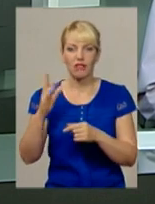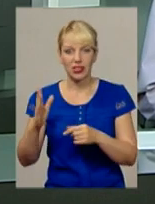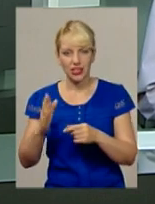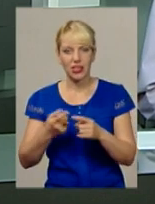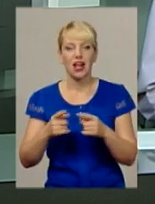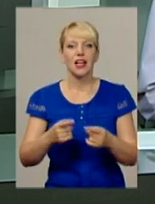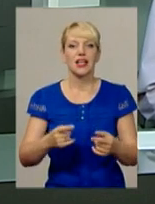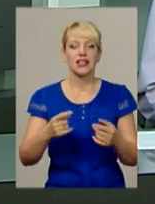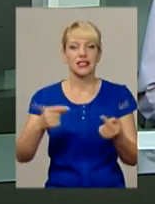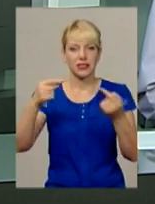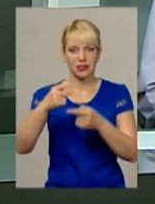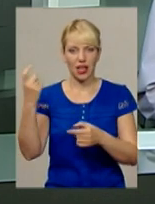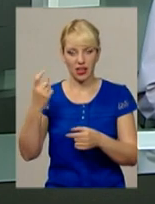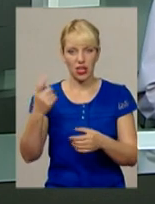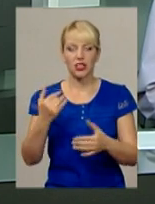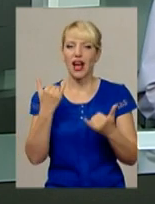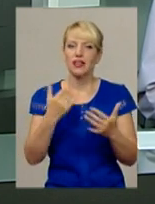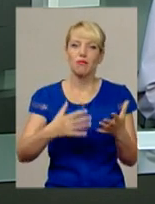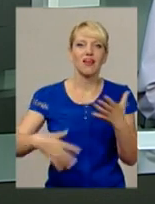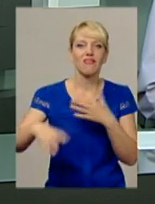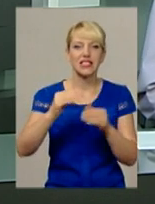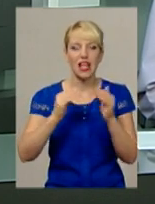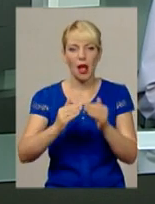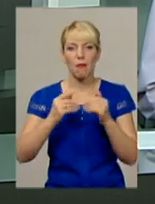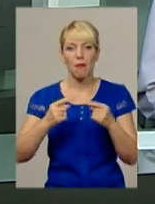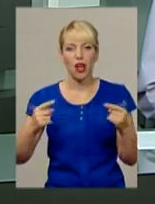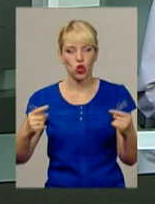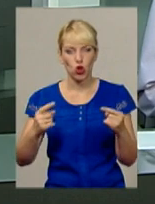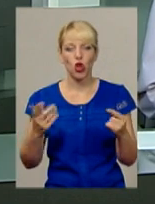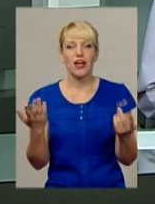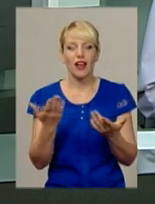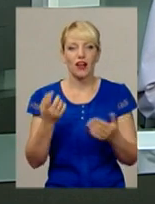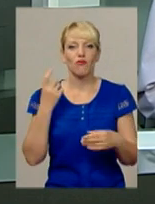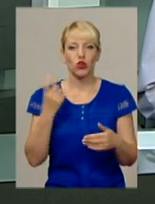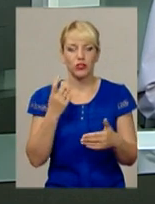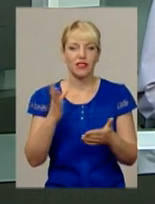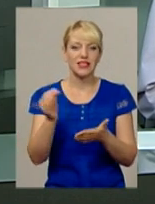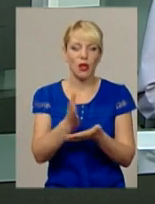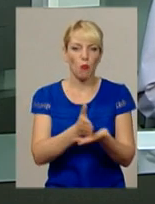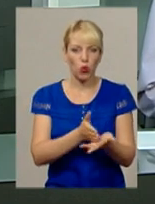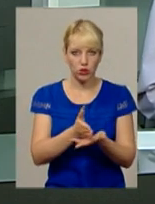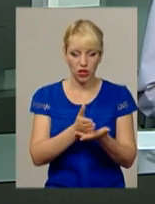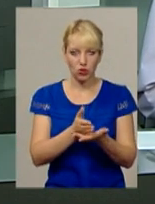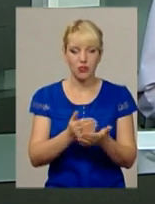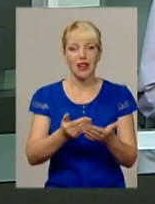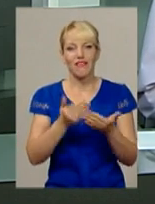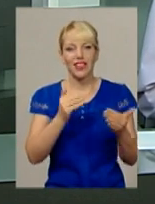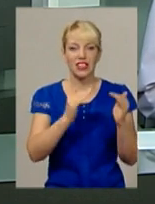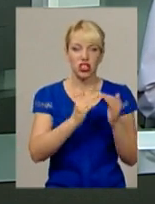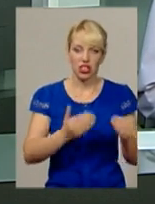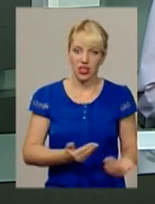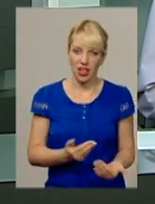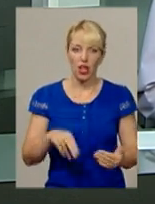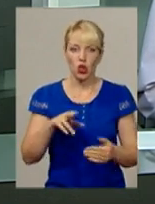законодавством, інформація про все майно, яким володіють посадовці усіх рангів, від житла до автомобіля буде у вільному доступі.